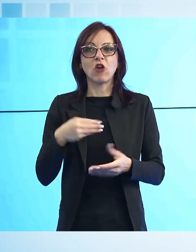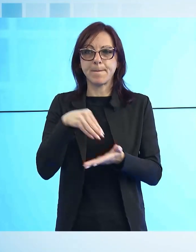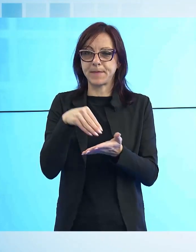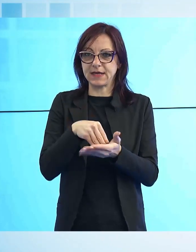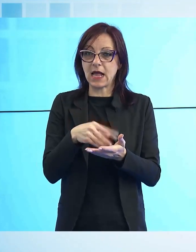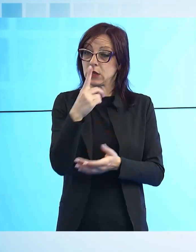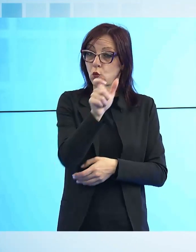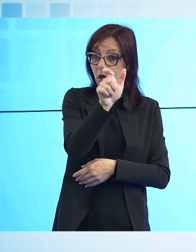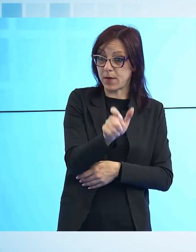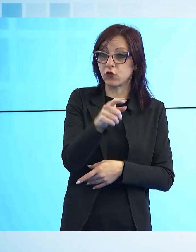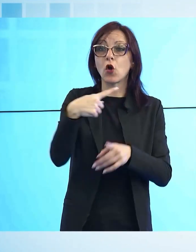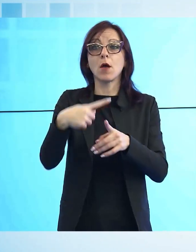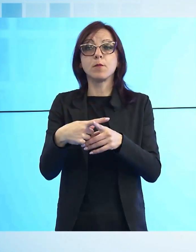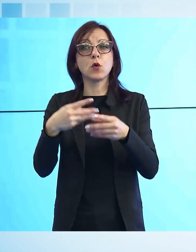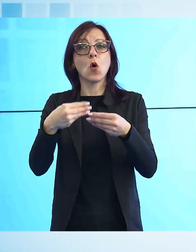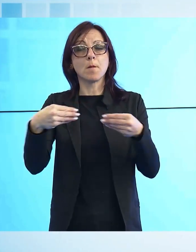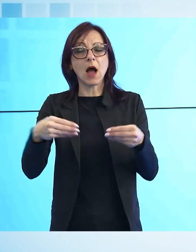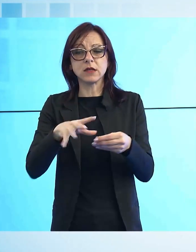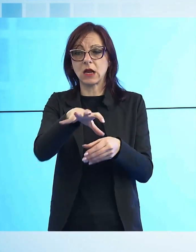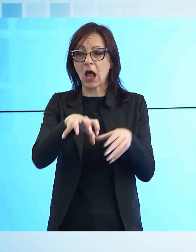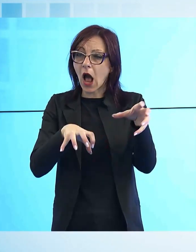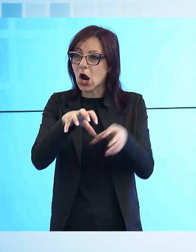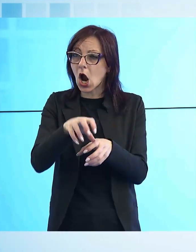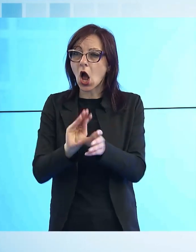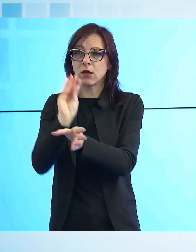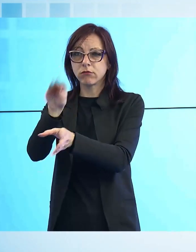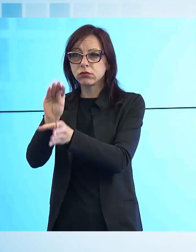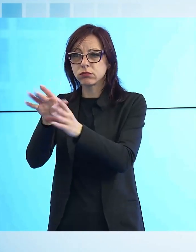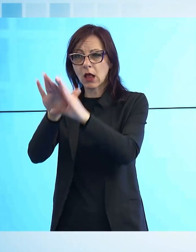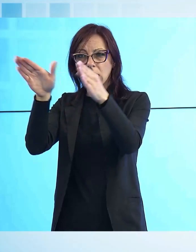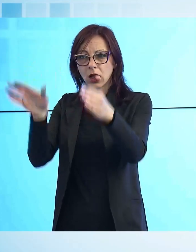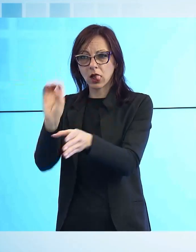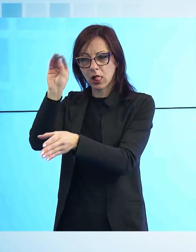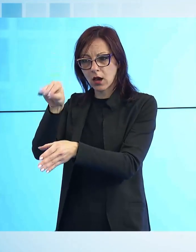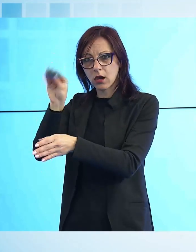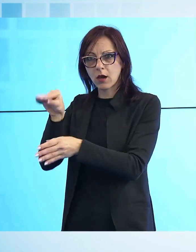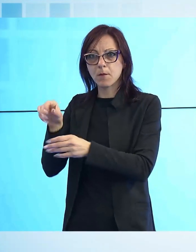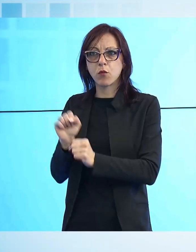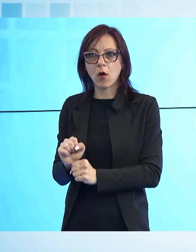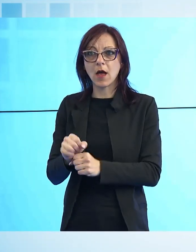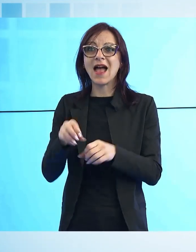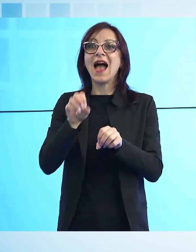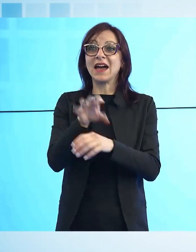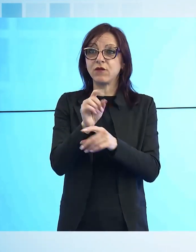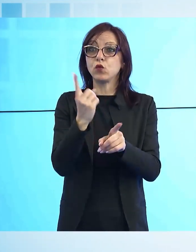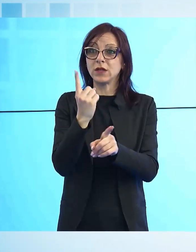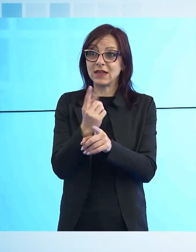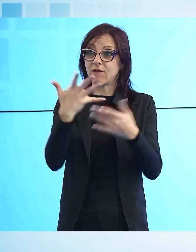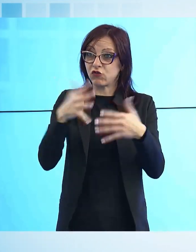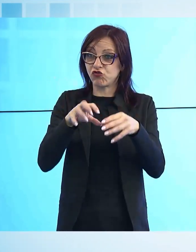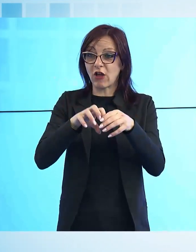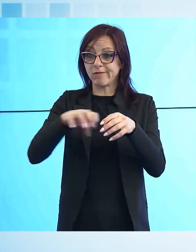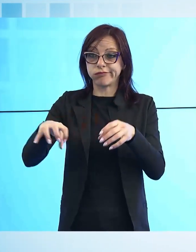operatore che raccoglierà i materiali conferiti. Per facilitare l'operazione è importante che i rifiuti siano già divisi per